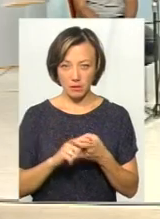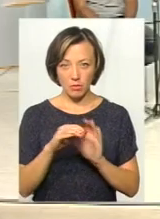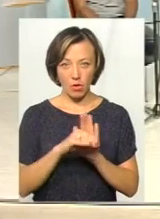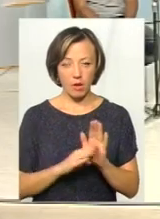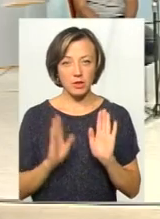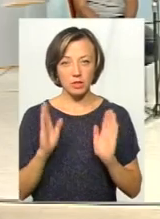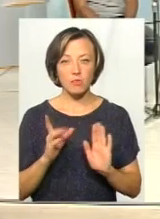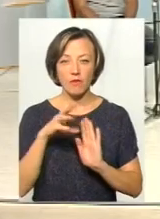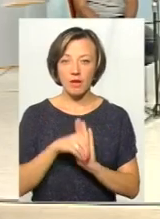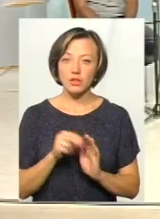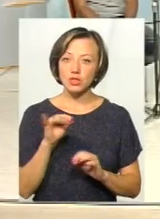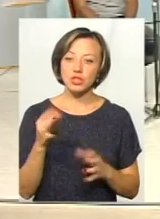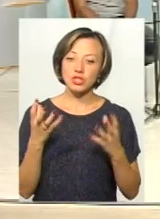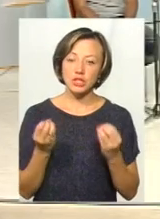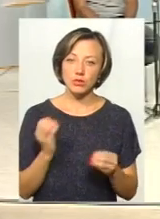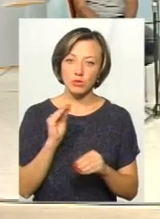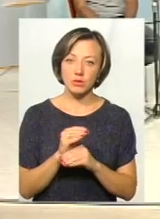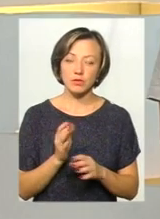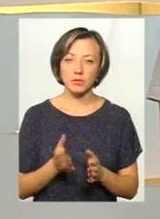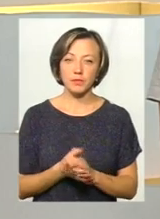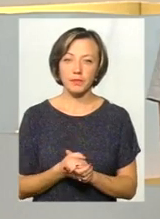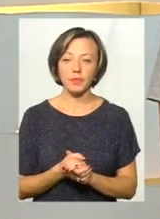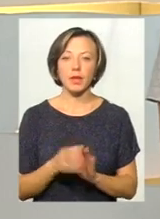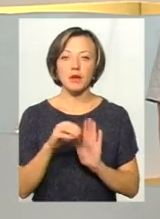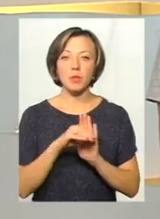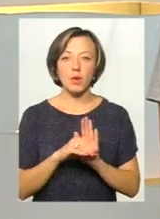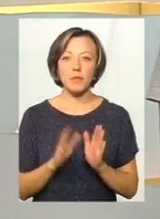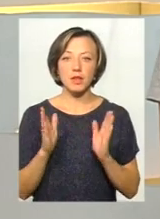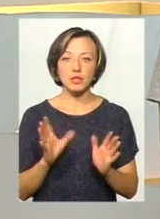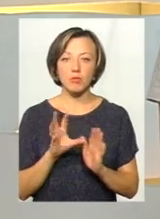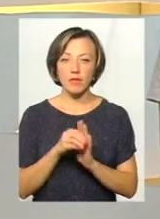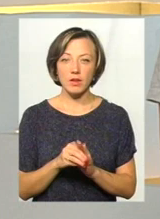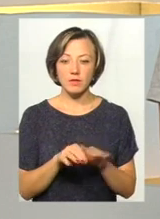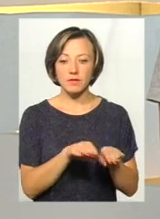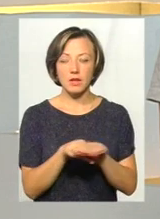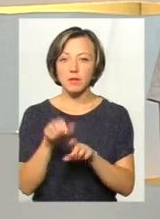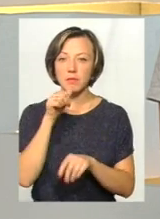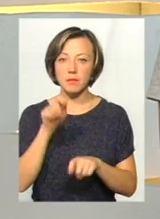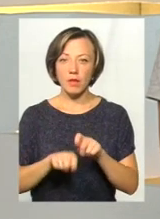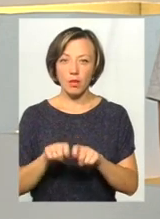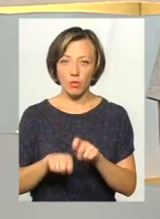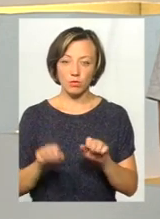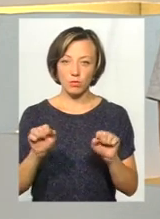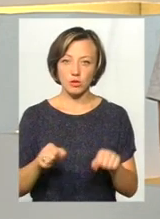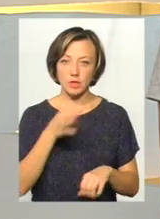лише впроваджується, чи є ще щось? Програма лише впроваджується, вона ще в стадії пілоту, можна сказати.